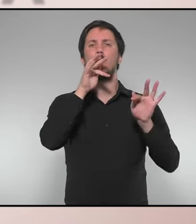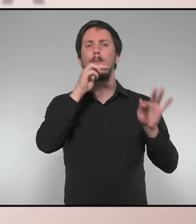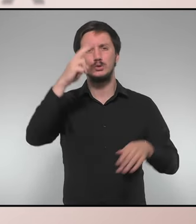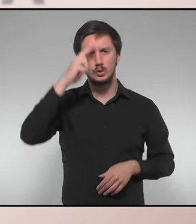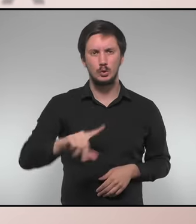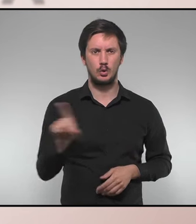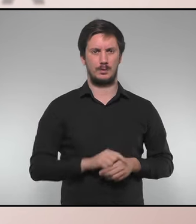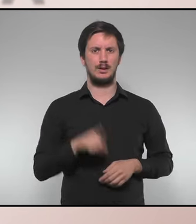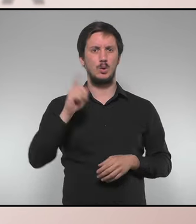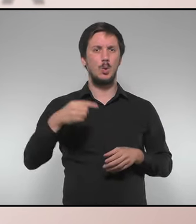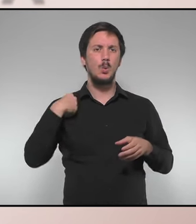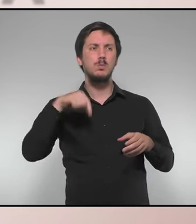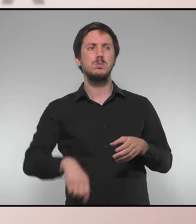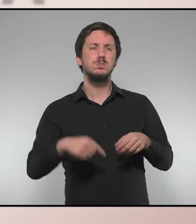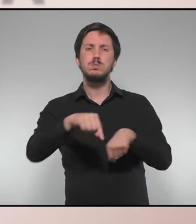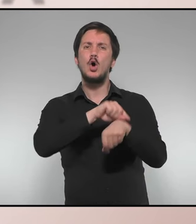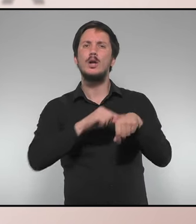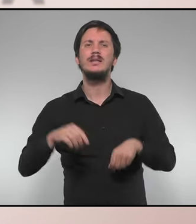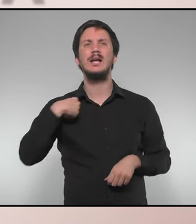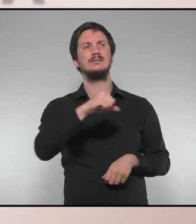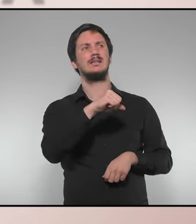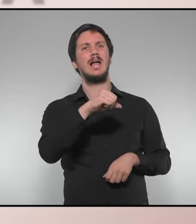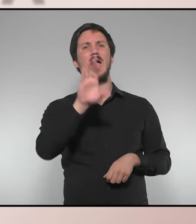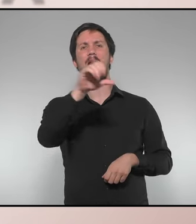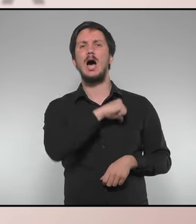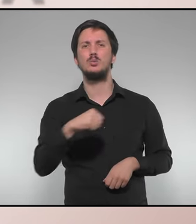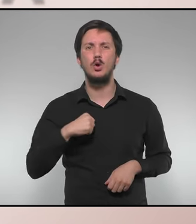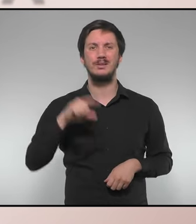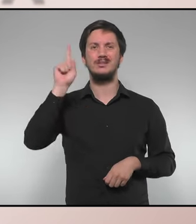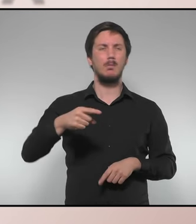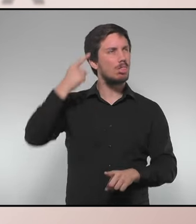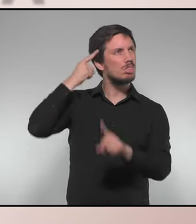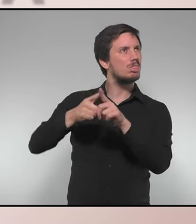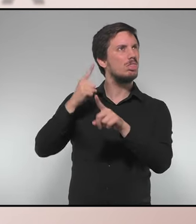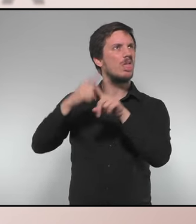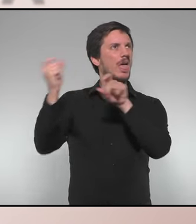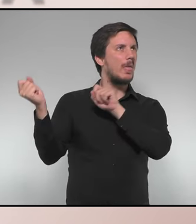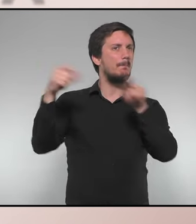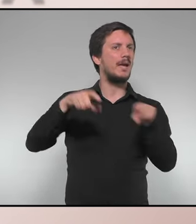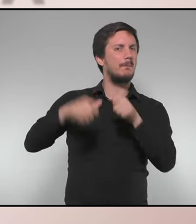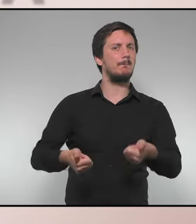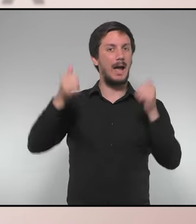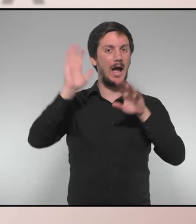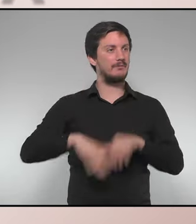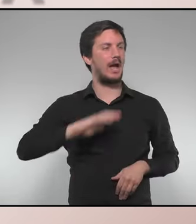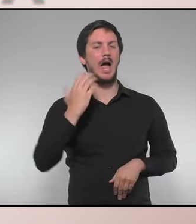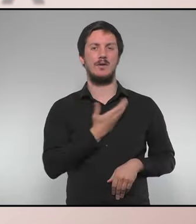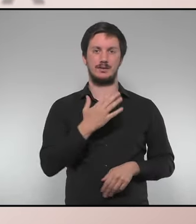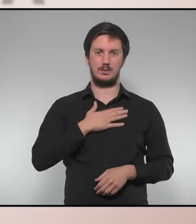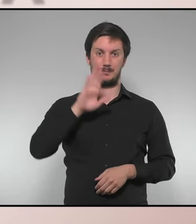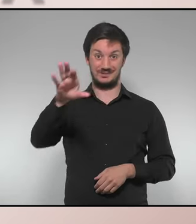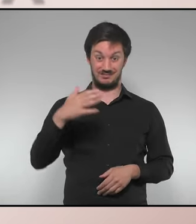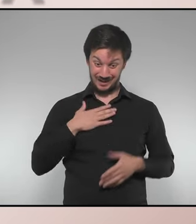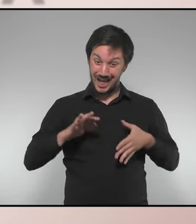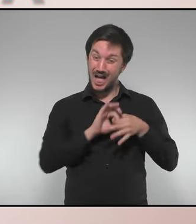polítiques autonomistes i proimmigracionistes que ens han desdibuixat i trinxat el país. Aliança